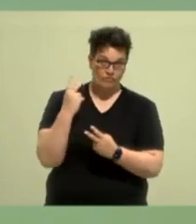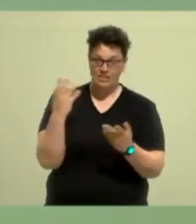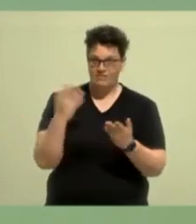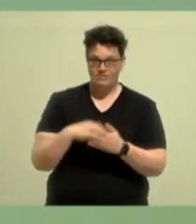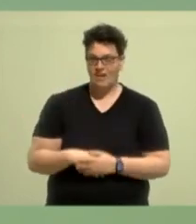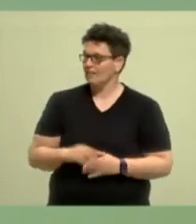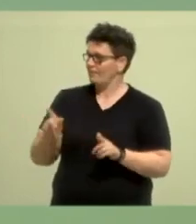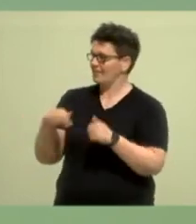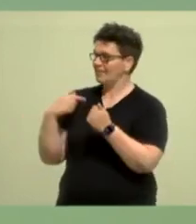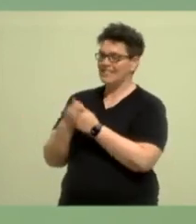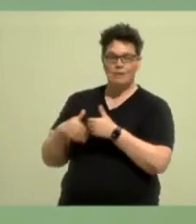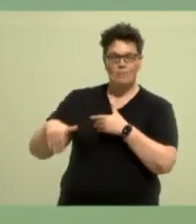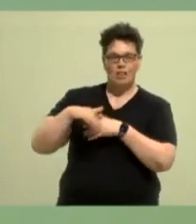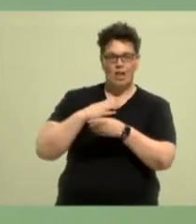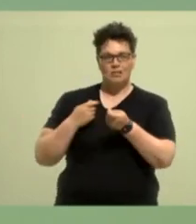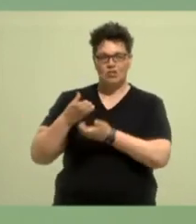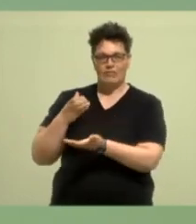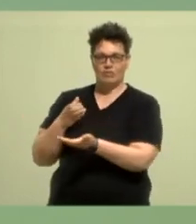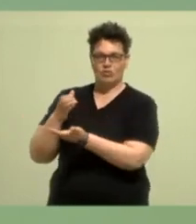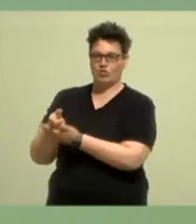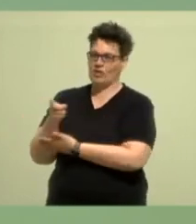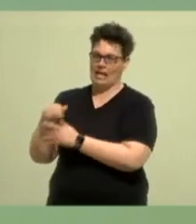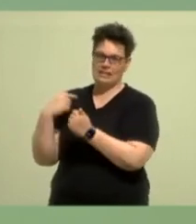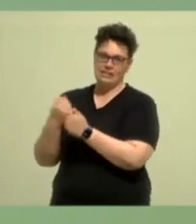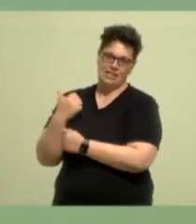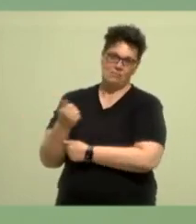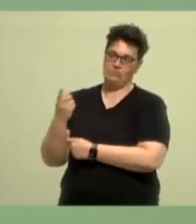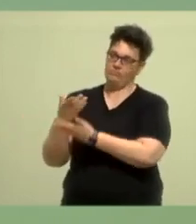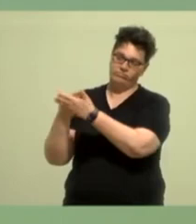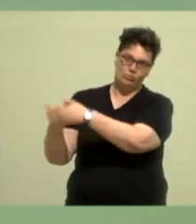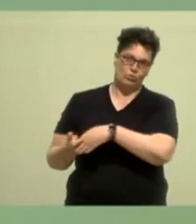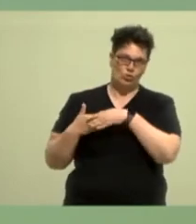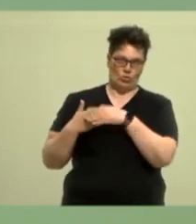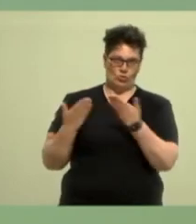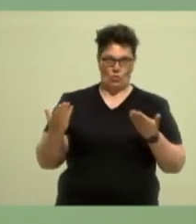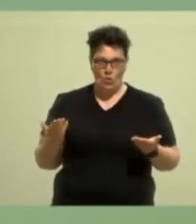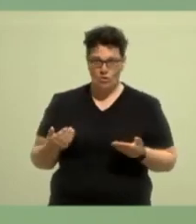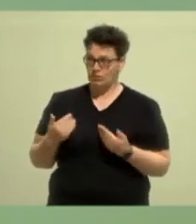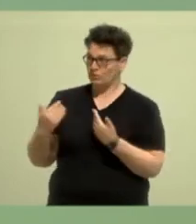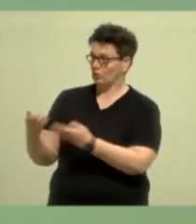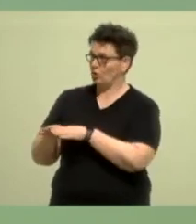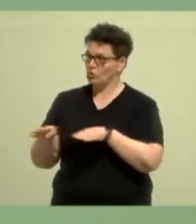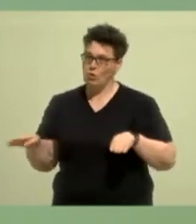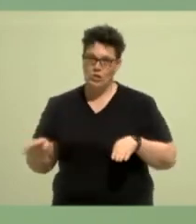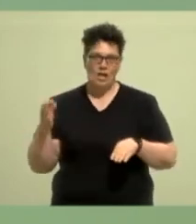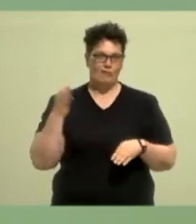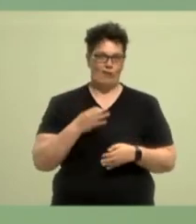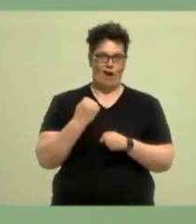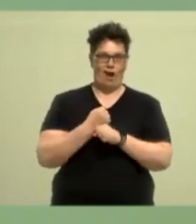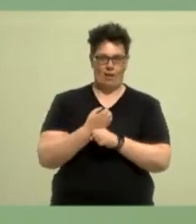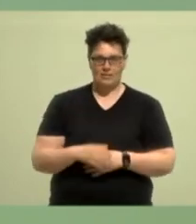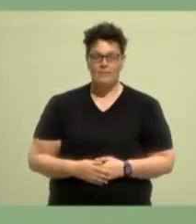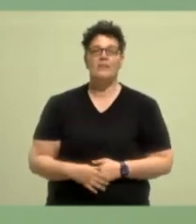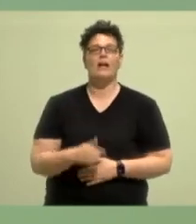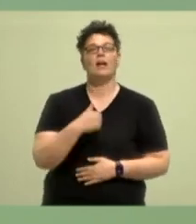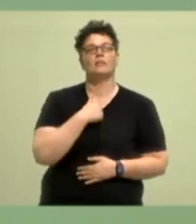fantastische Team in der Landesgeschäftsstelle, was hinter uns steht und auf dem wir diese Arbeit machen können. Und ich bin nicht unbedingt